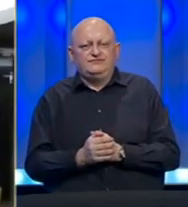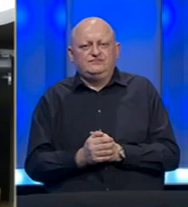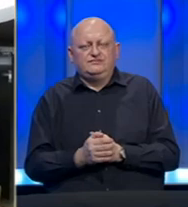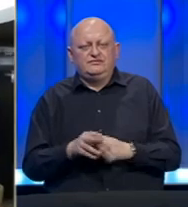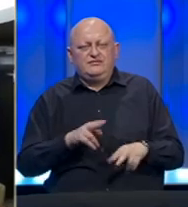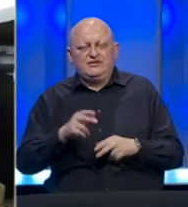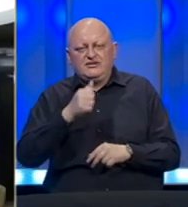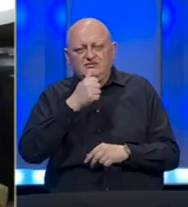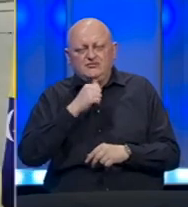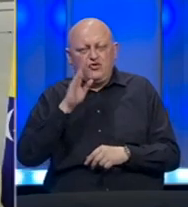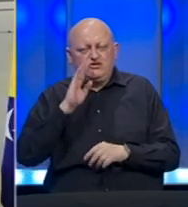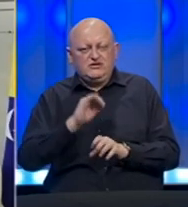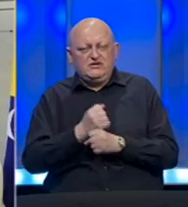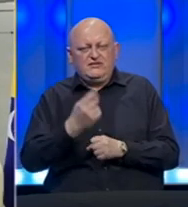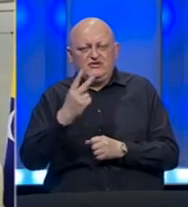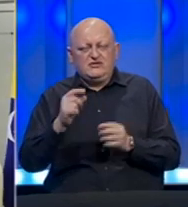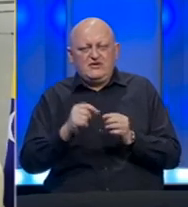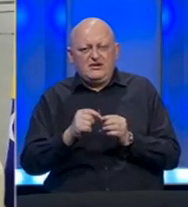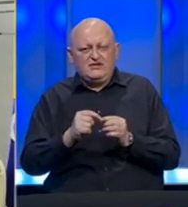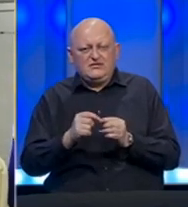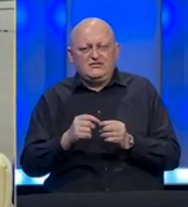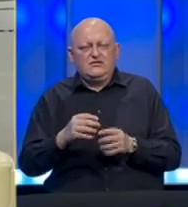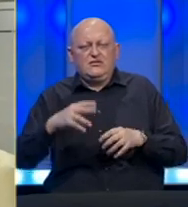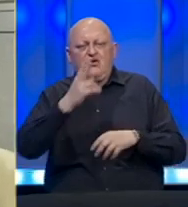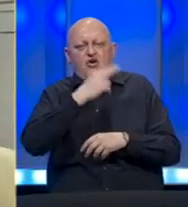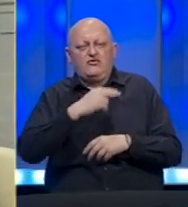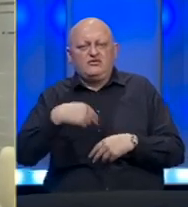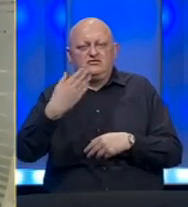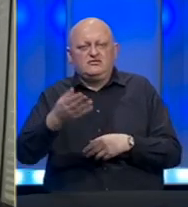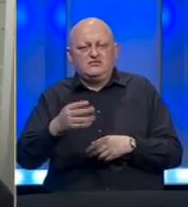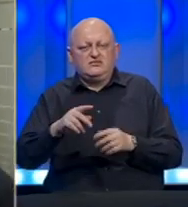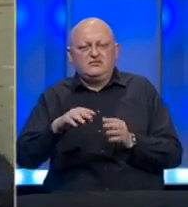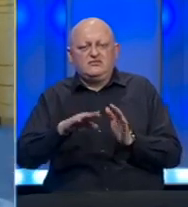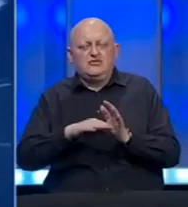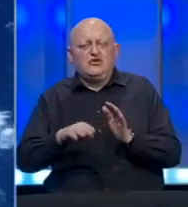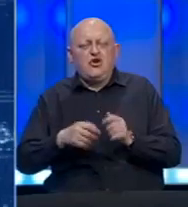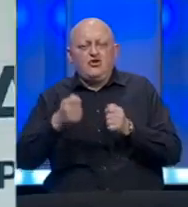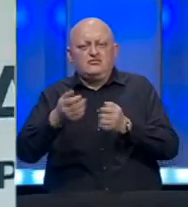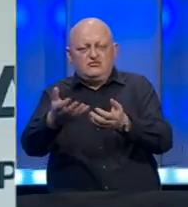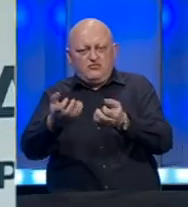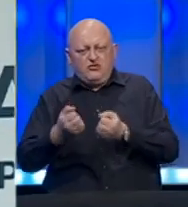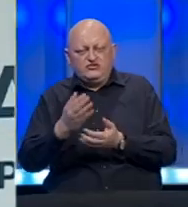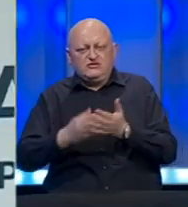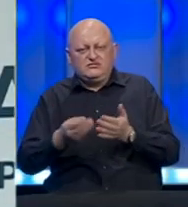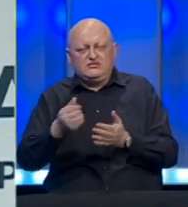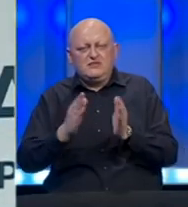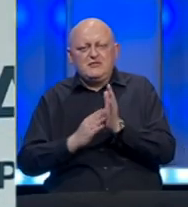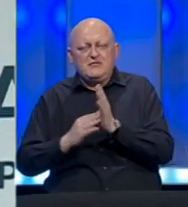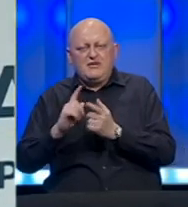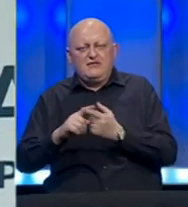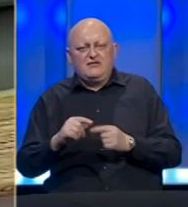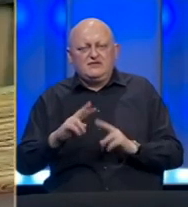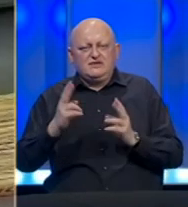Ministar financija Bosne i Hercegovine Vjekoslav Bevanda ovlašten za izdavanje promisorne note za povlačenje dijela sredstava MMF-a.